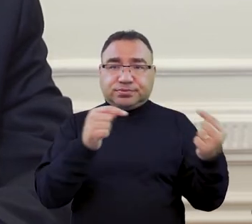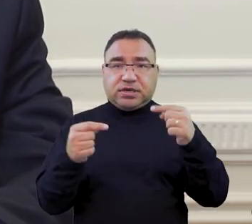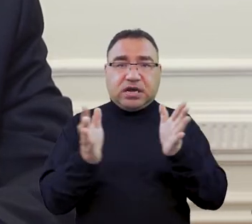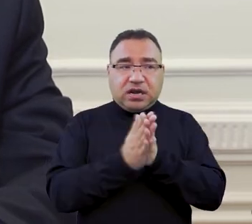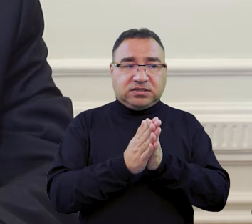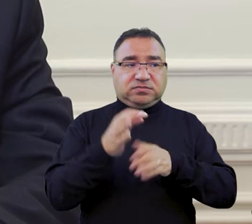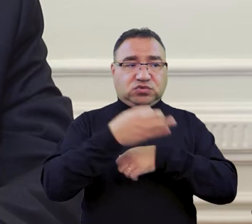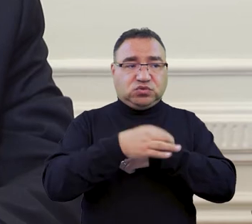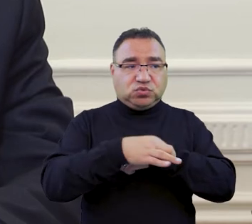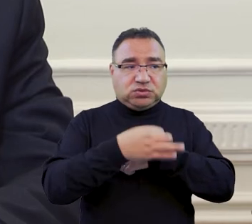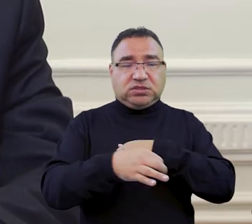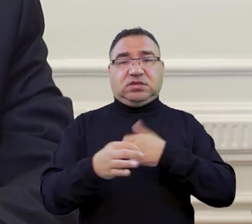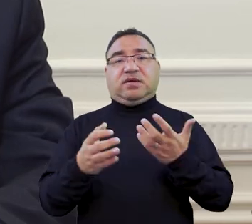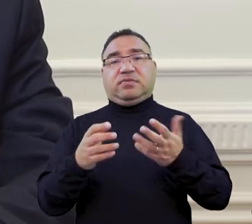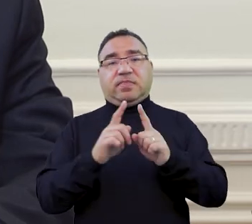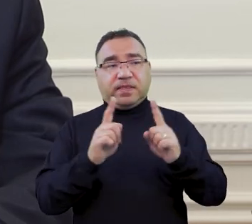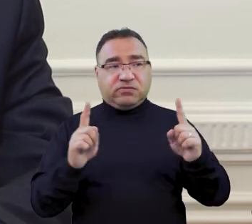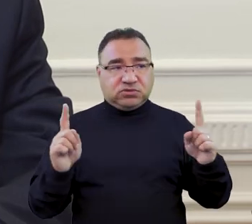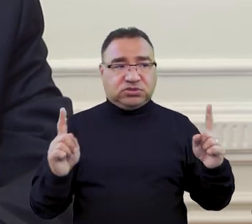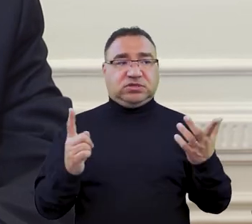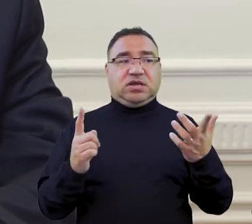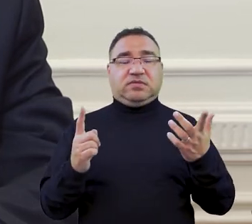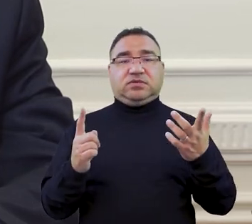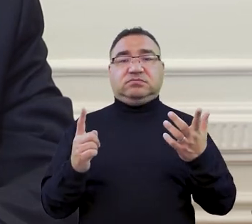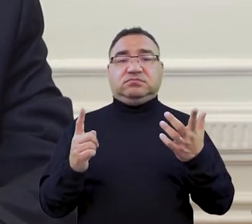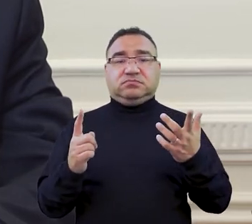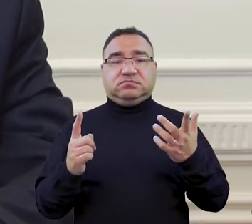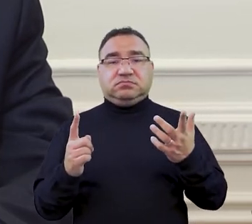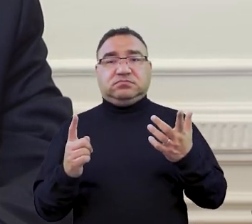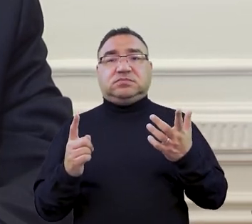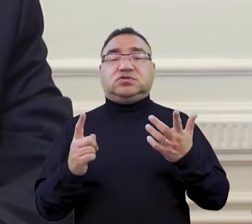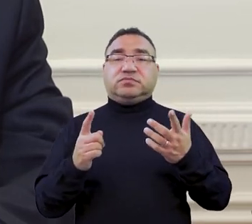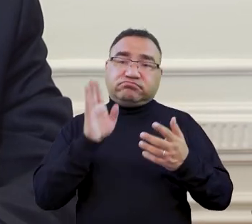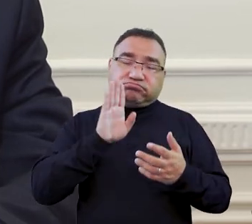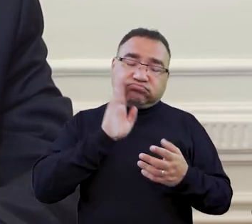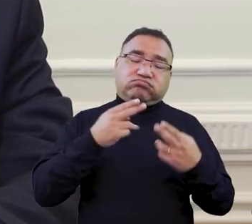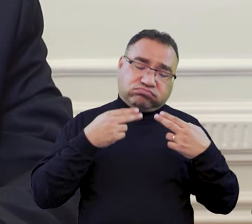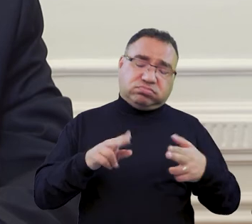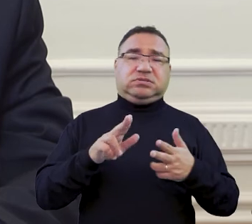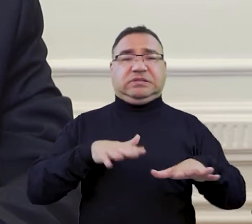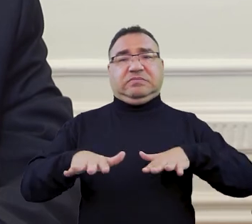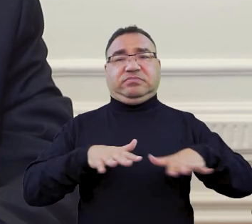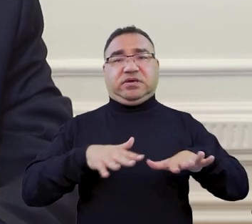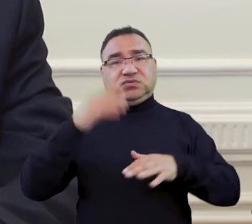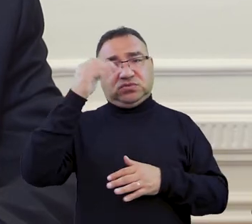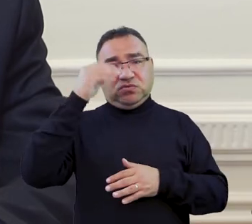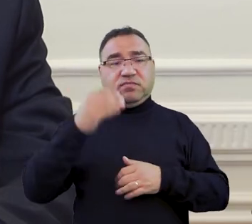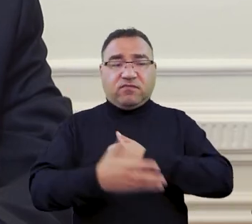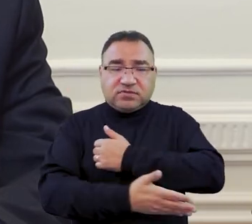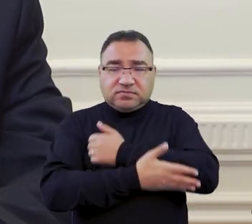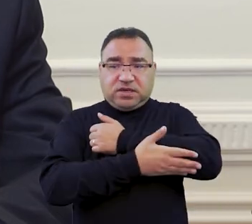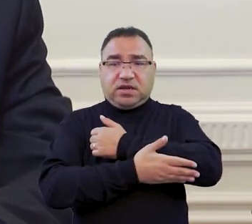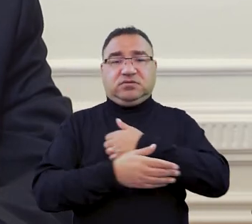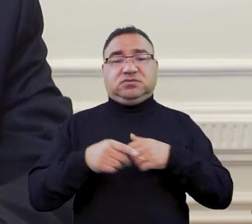studentami, z nauczycielami akademickimi, żeby wracać do tej formy klasycznej, wspierając